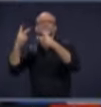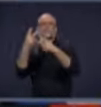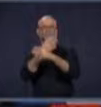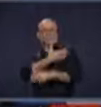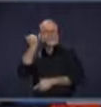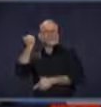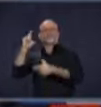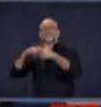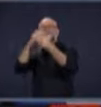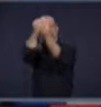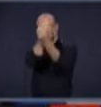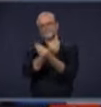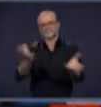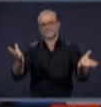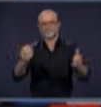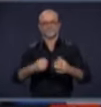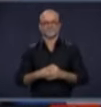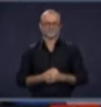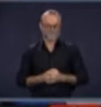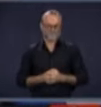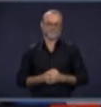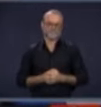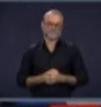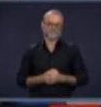les communiquer de la façon la plus claire possible.